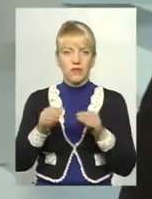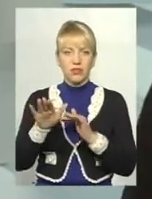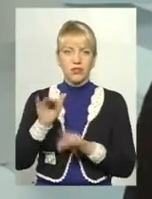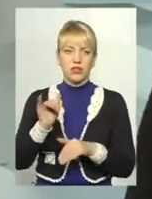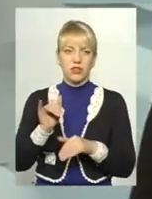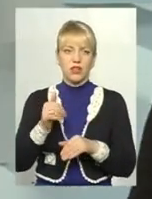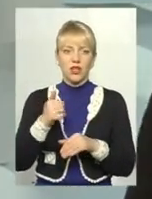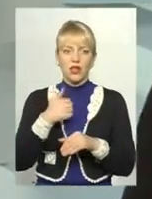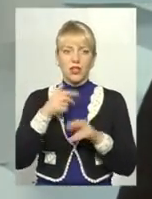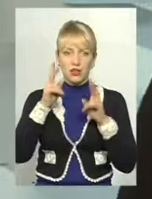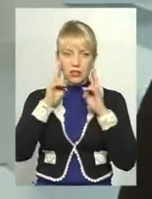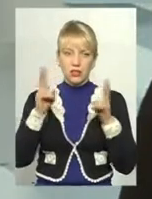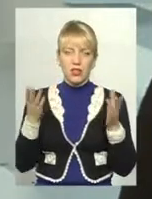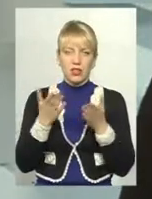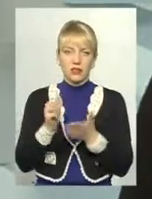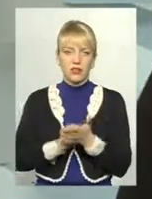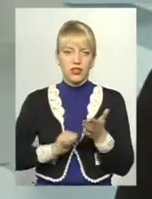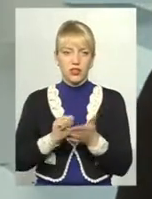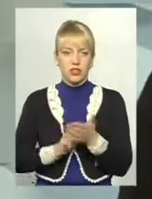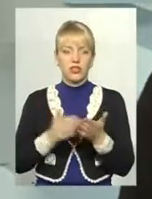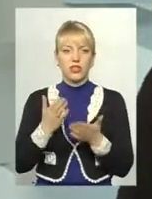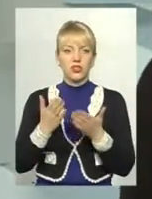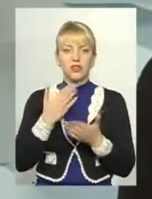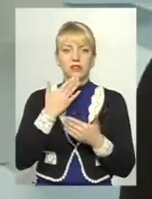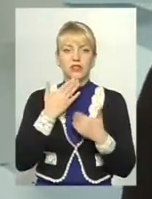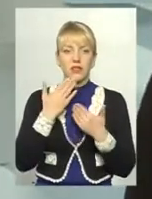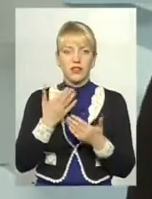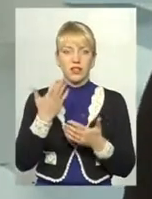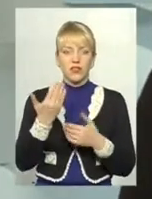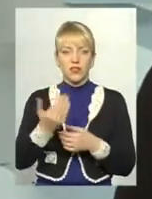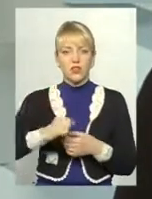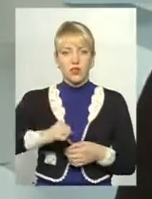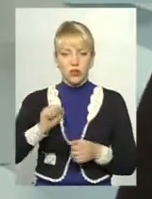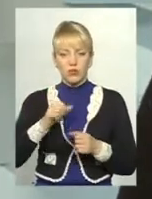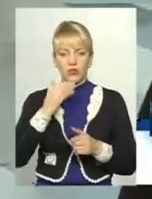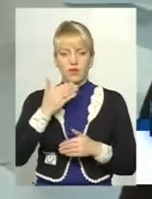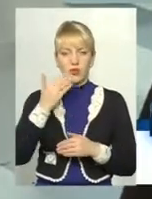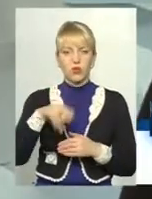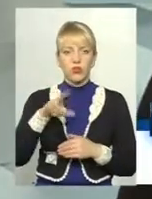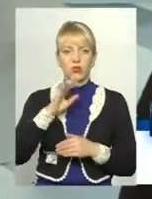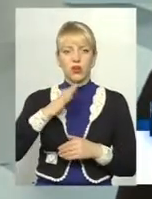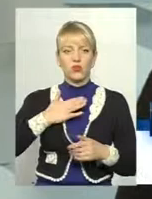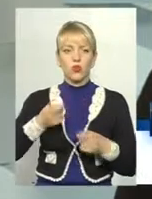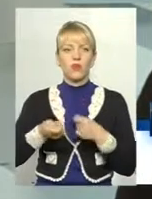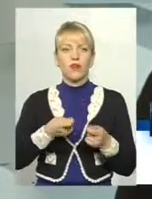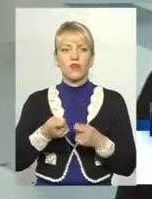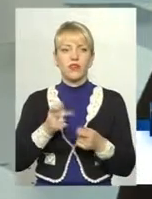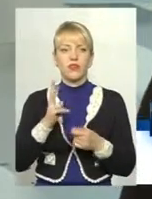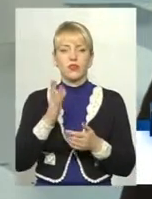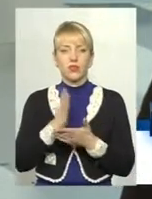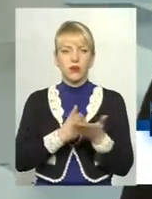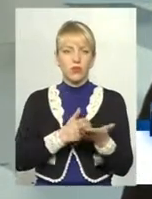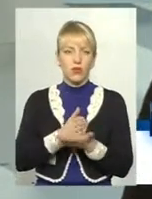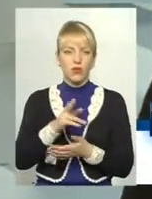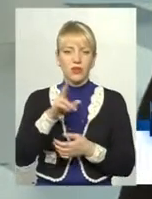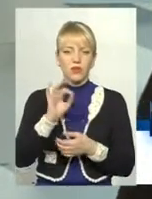тому я не знаю, які причини, якщо ви звернете, ну, ваш колега зможе звернутися до нашого управління, яке безпосередньо є профільним по